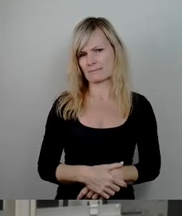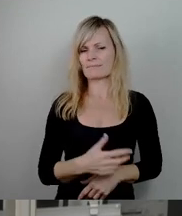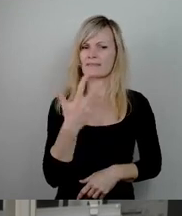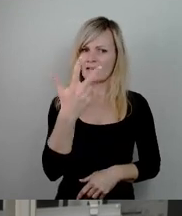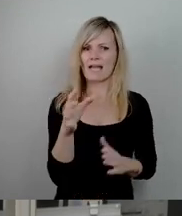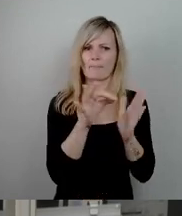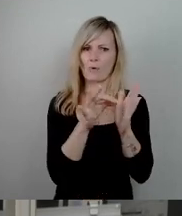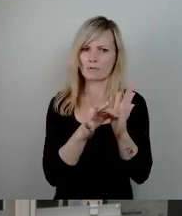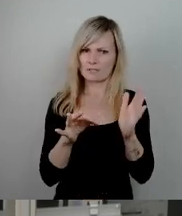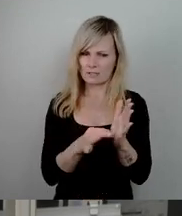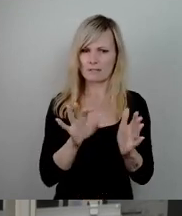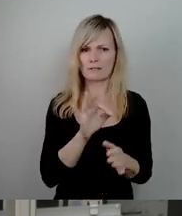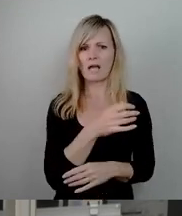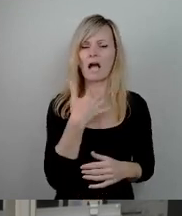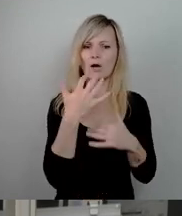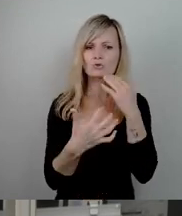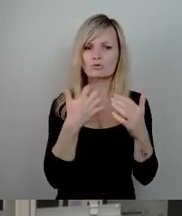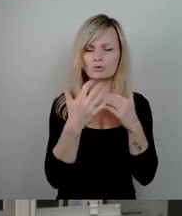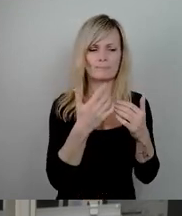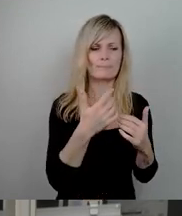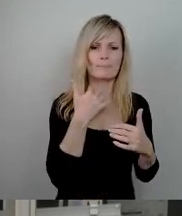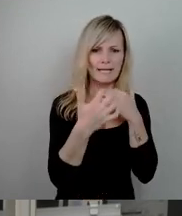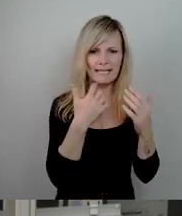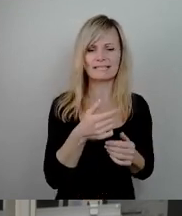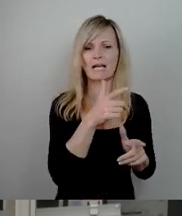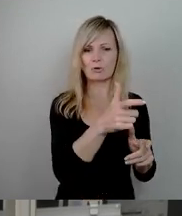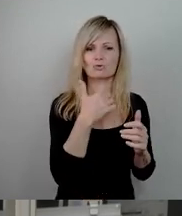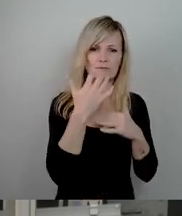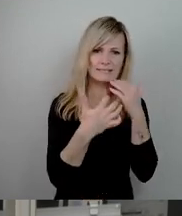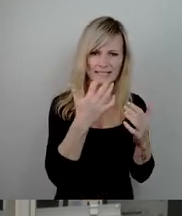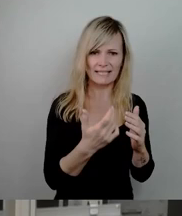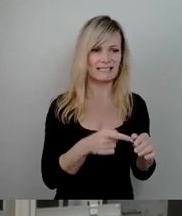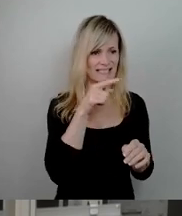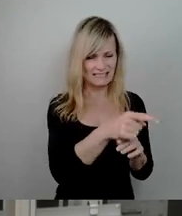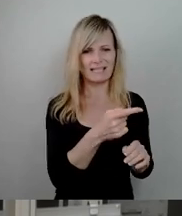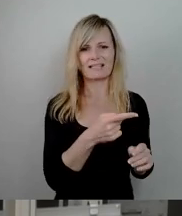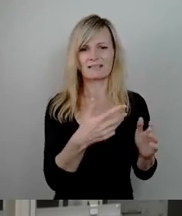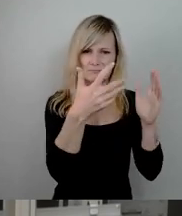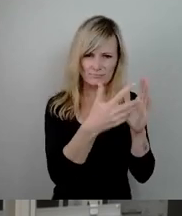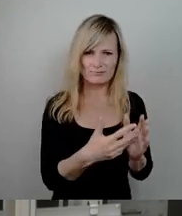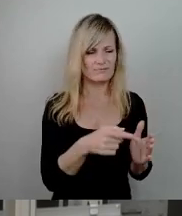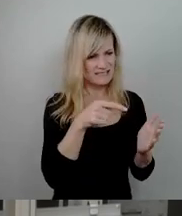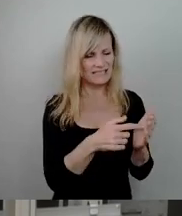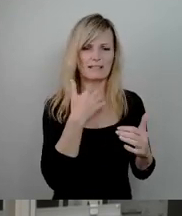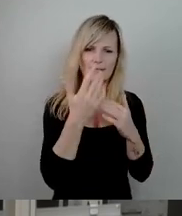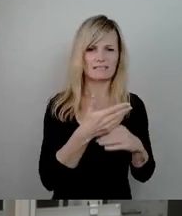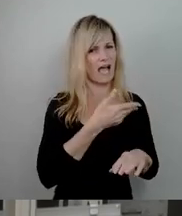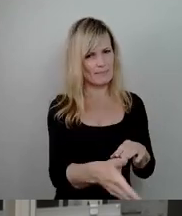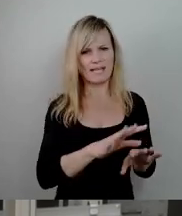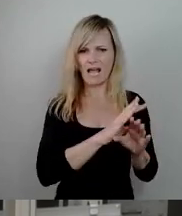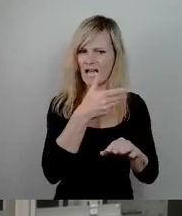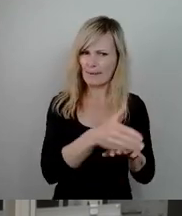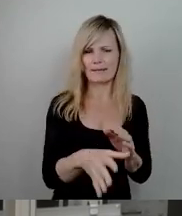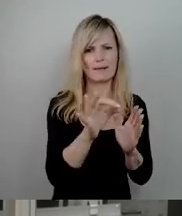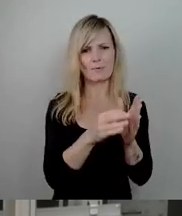federführenden Ausschussbericht ablehnen und auch den federführenden Ausschussbericht ablehnen und ich bitte hiermit um punktweise Abstimmung dieser